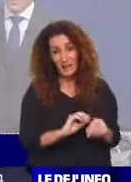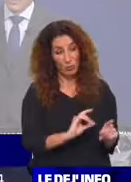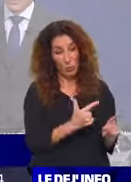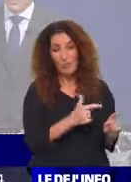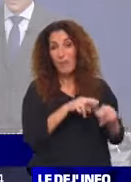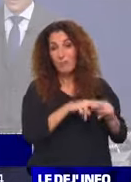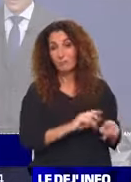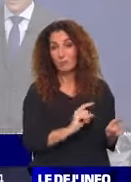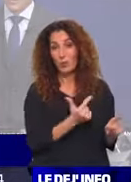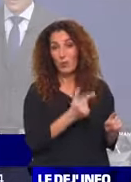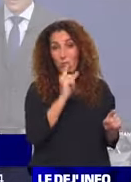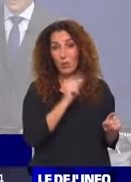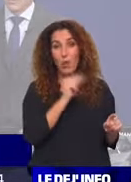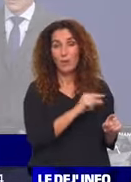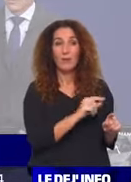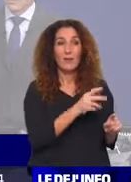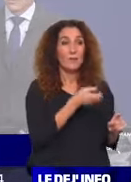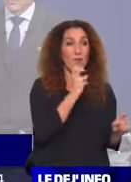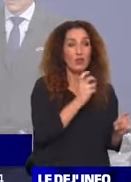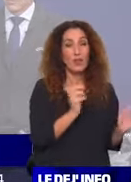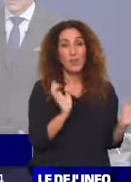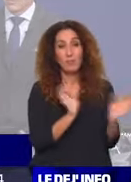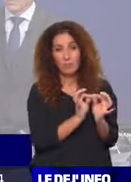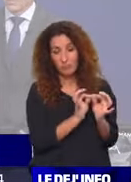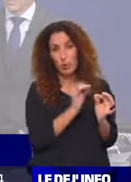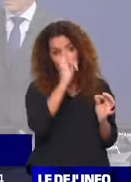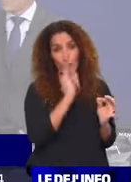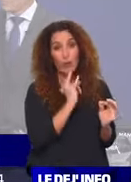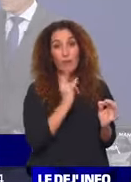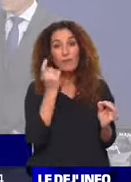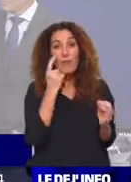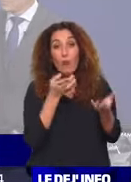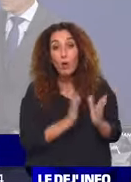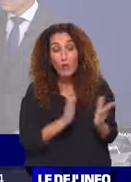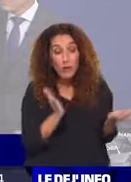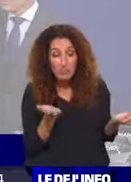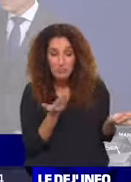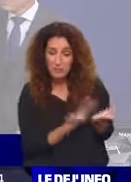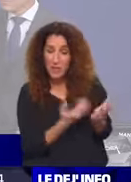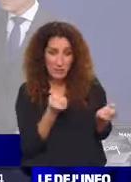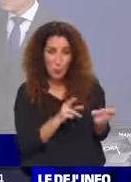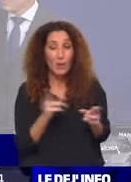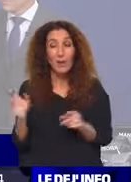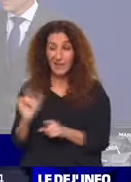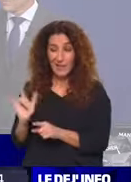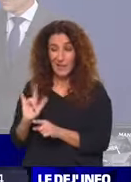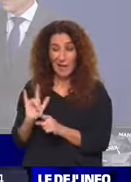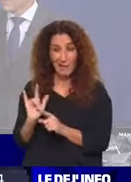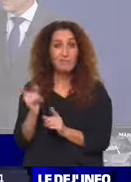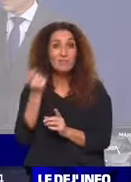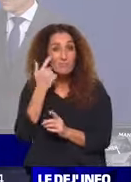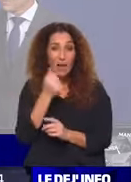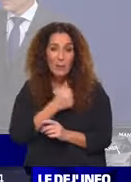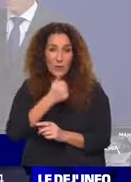de leur poule. Donc, PSG, Juve, on attend la confirmation des boules. Mais ce sera ça pour le PSG et pour Lille. Encore un peu de